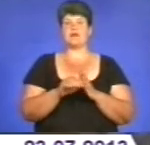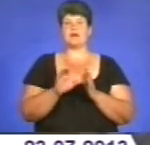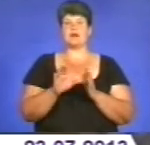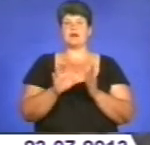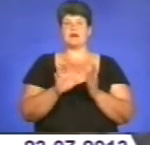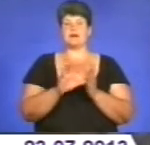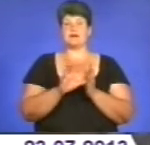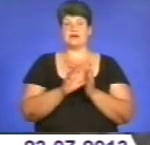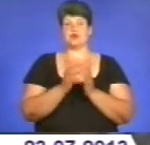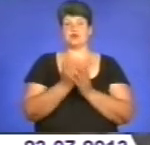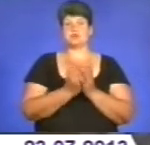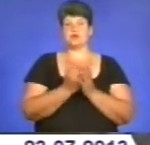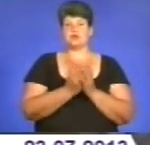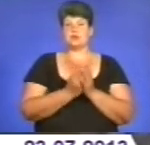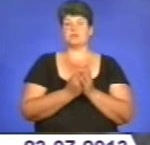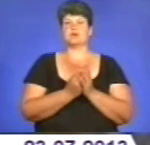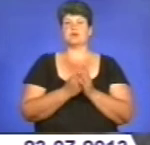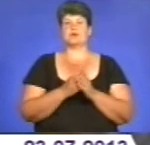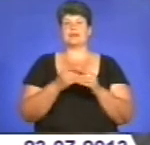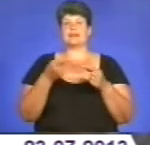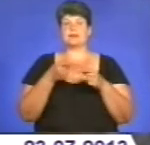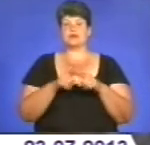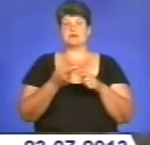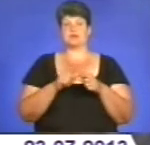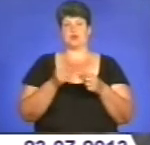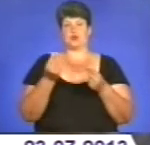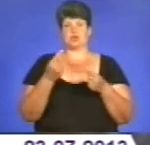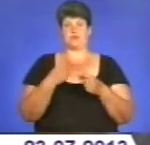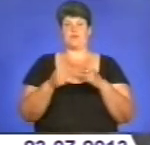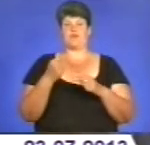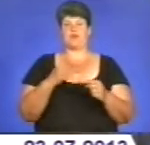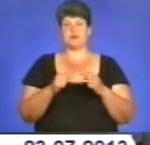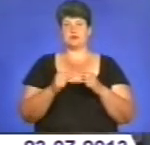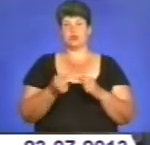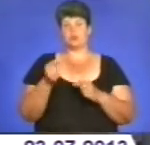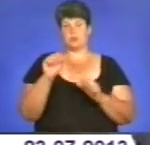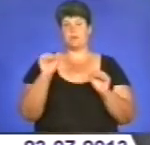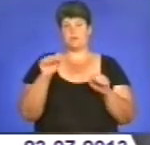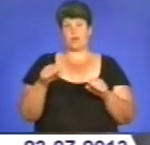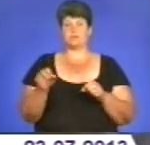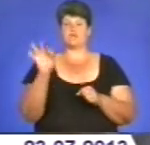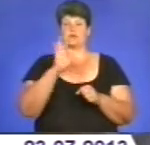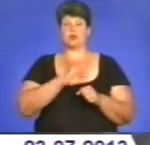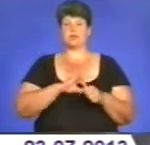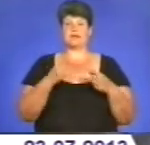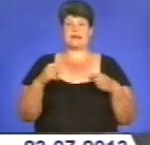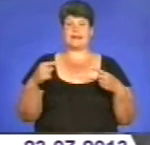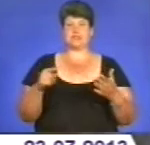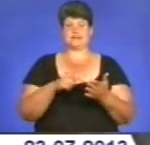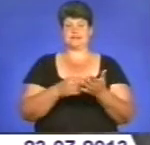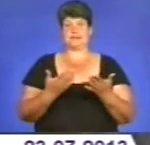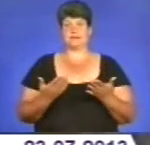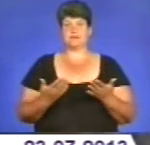технології, то ці гроші нам повернуться. Тому і тоді ми можемо їх використовувати для інших цілей.